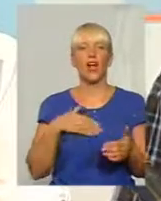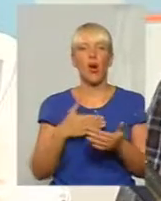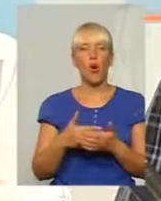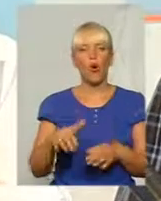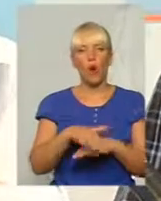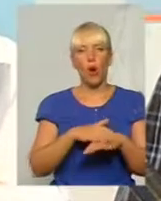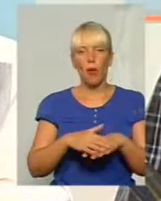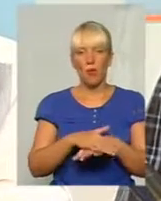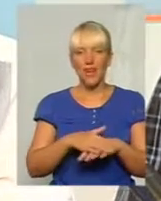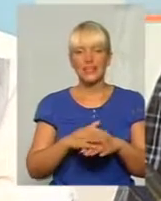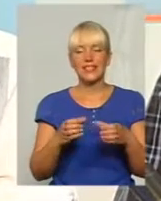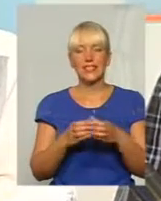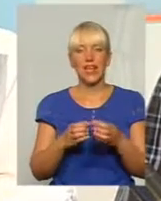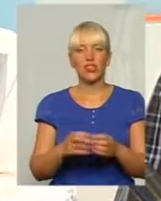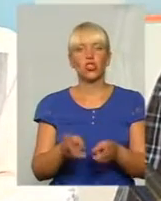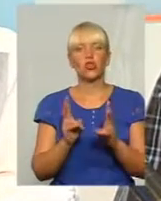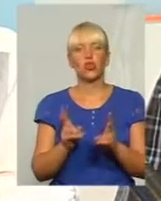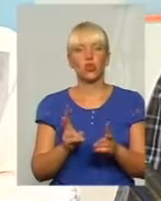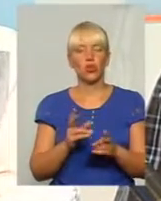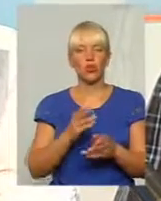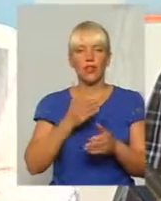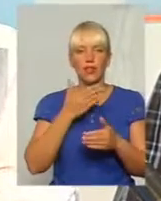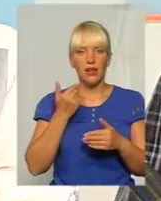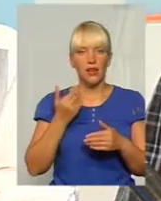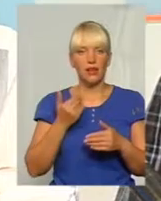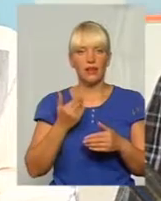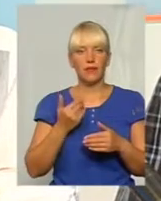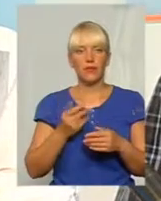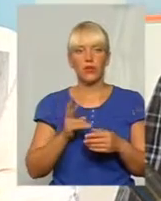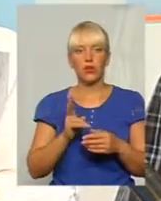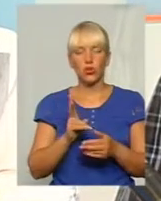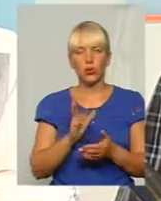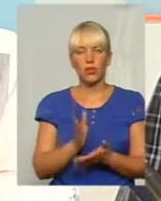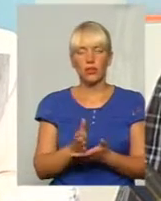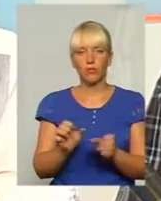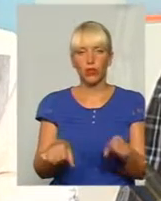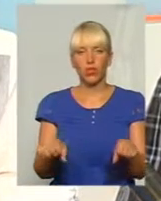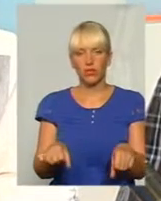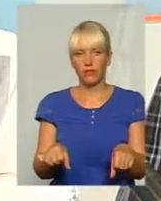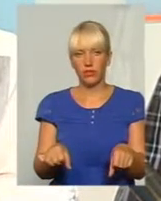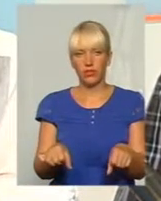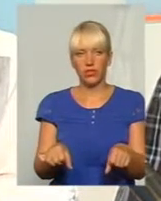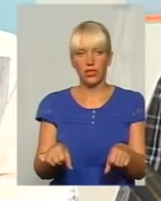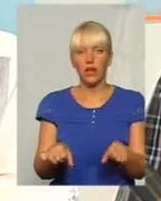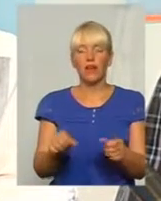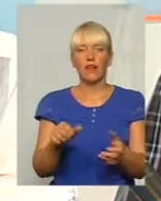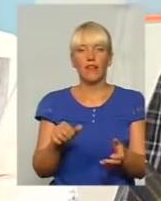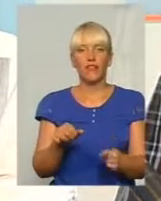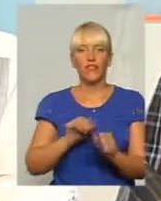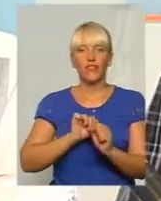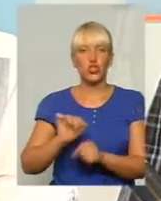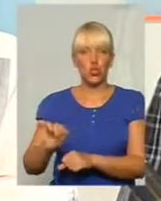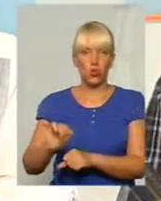тих людей, які все ж таки не розчаровані і мають можливості відстоювати,